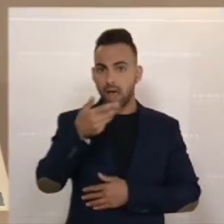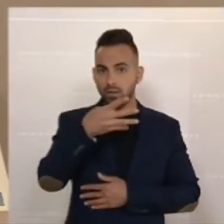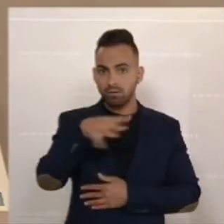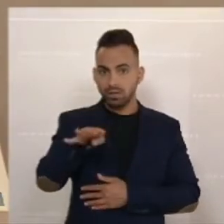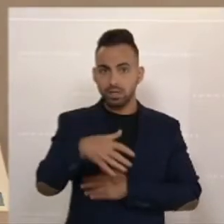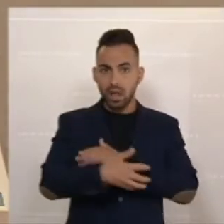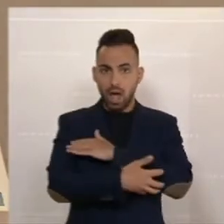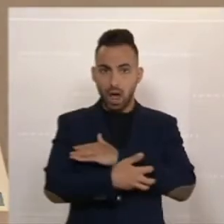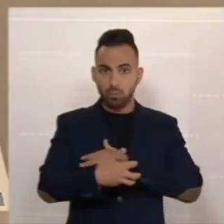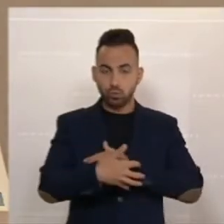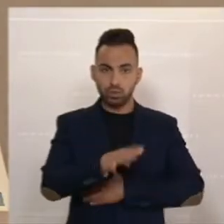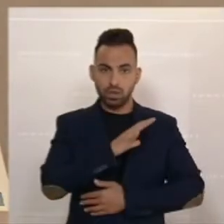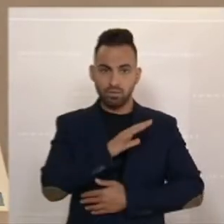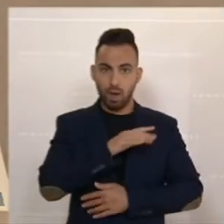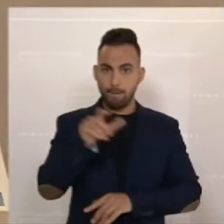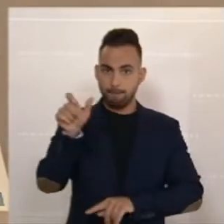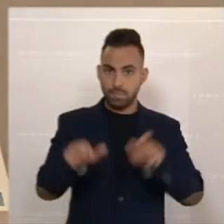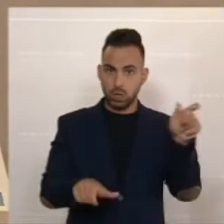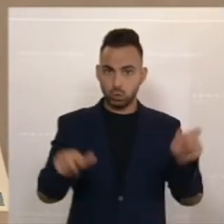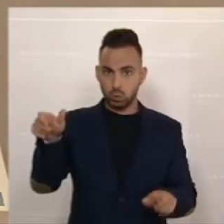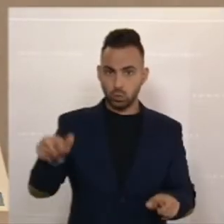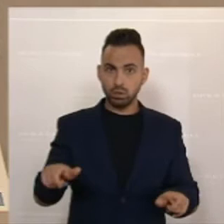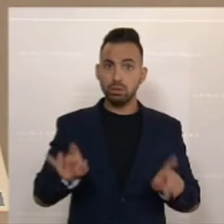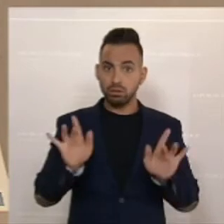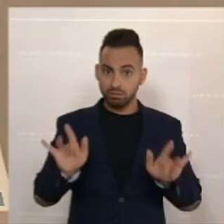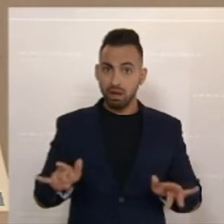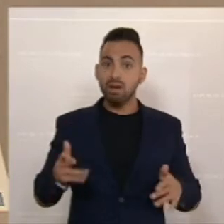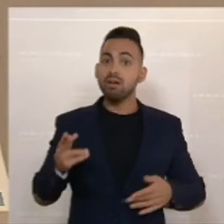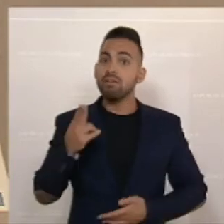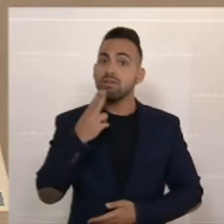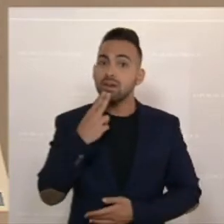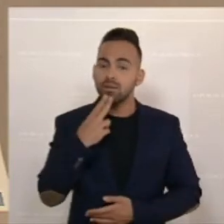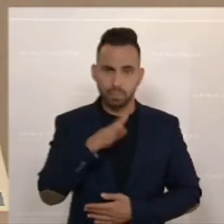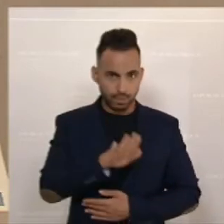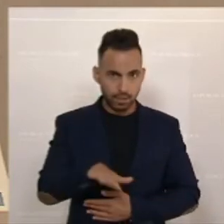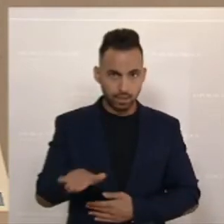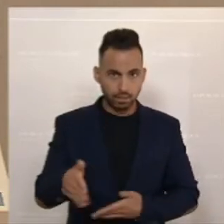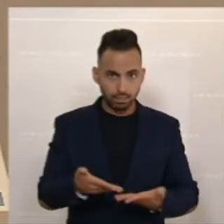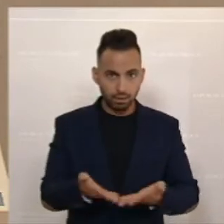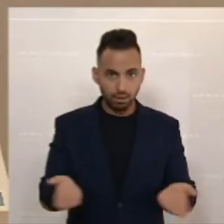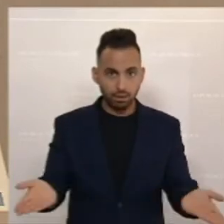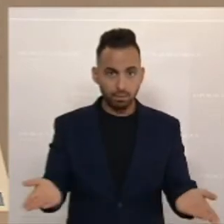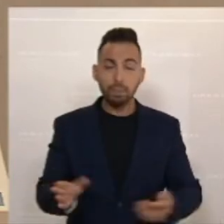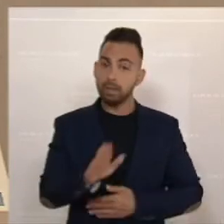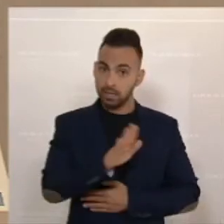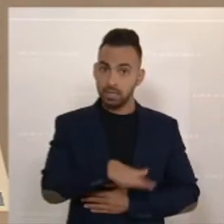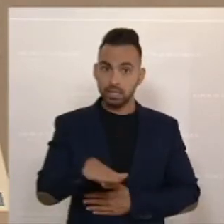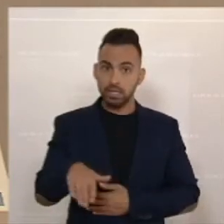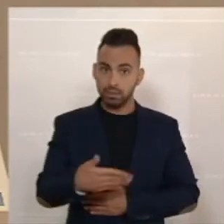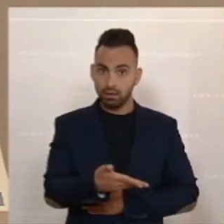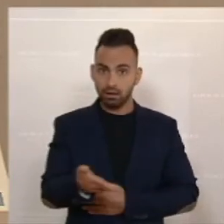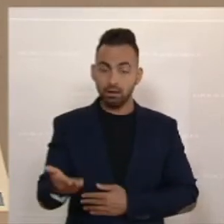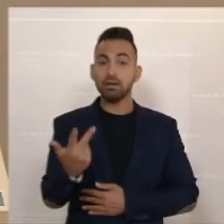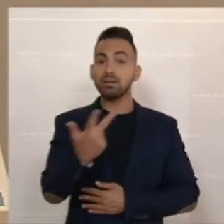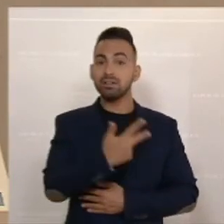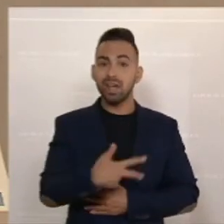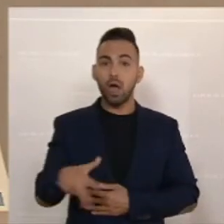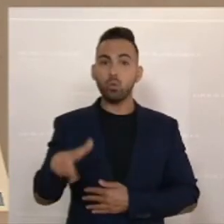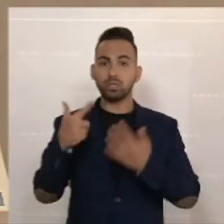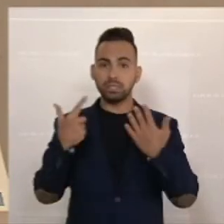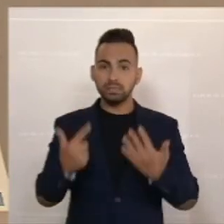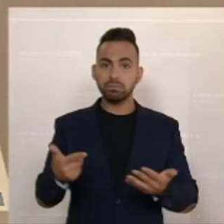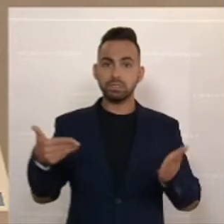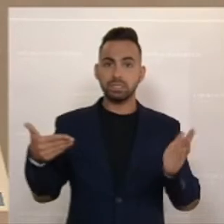aller Armutsgefährdeten in Österreich sind Kinder. Sind Kinder. Und wir reden hier von 370